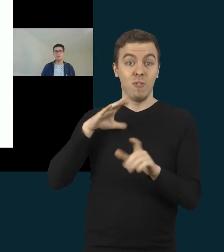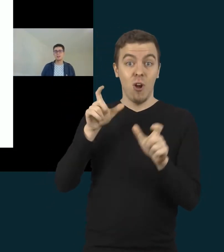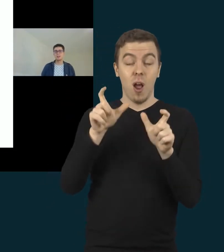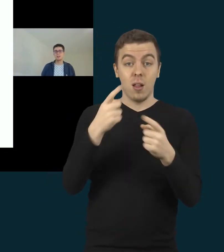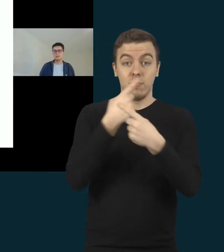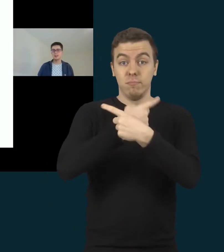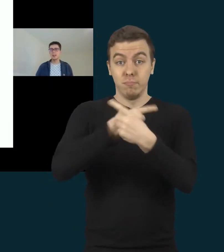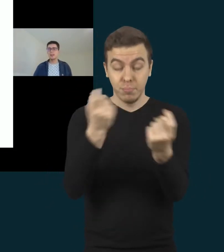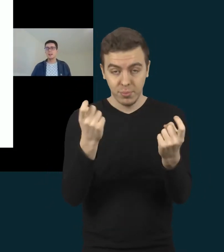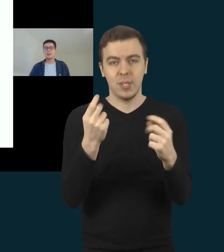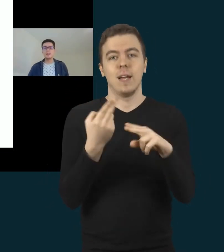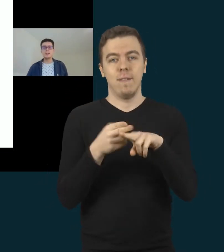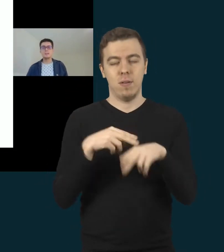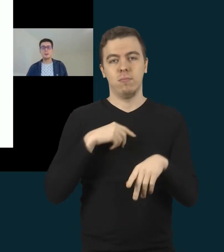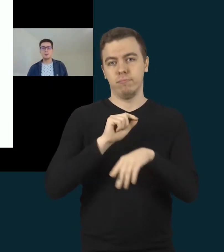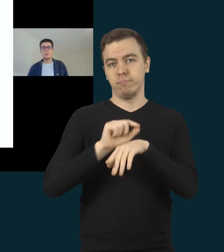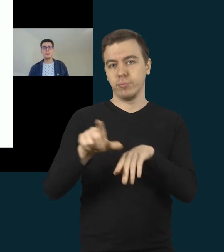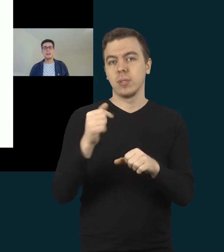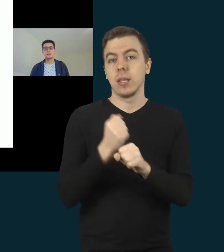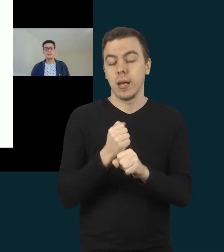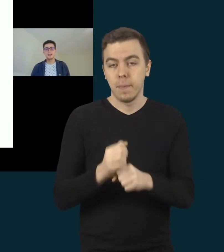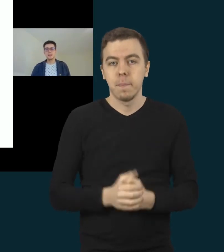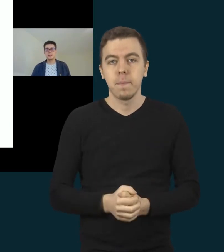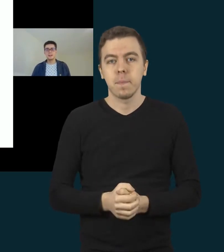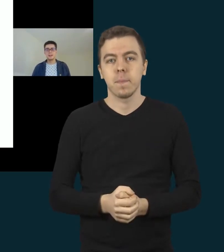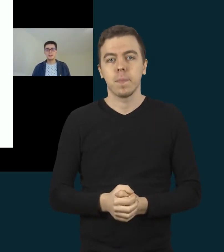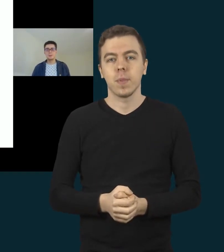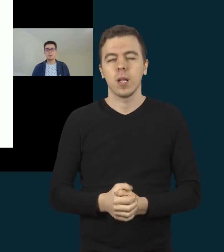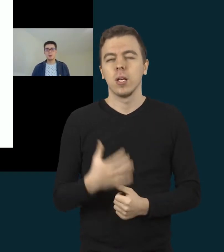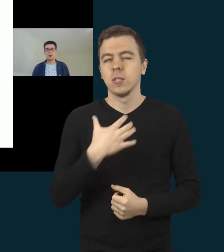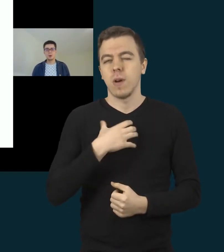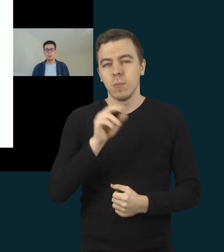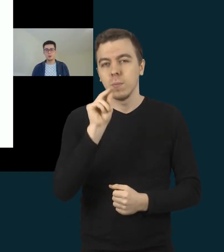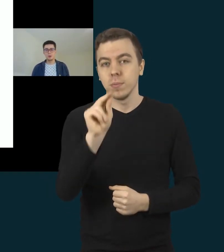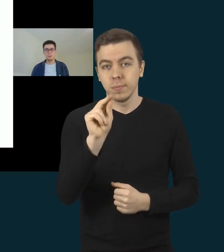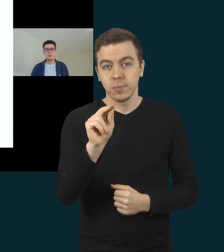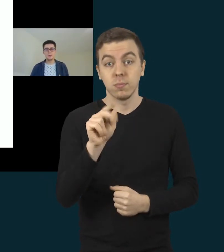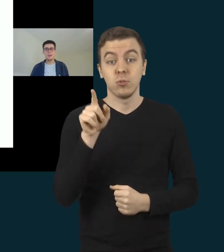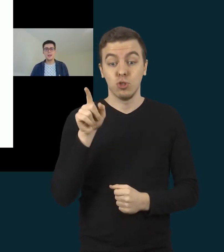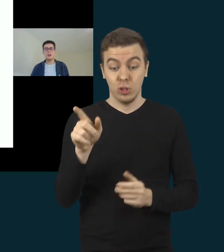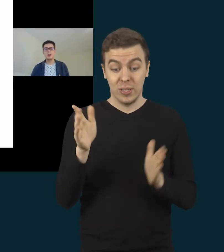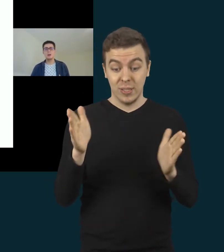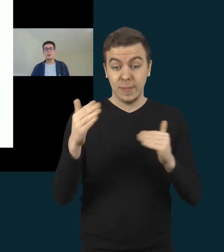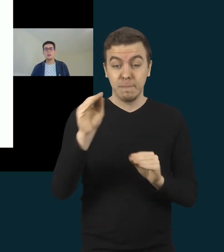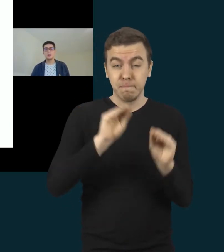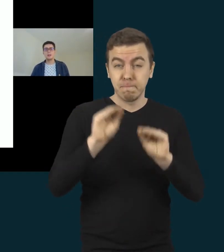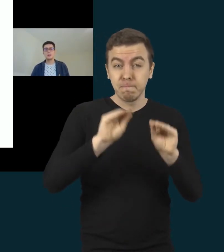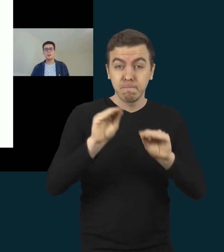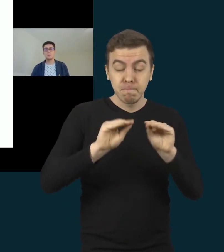karantinas. Ir svarbu paminėti, kad prie šio modelio prisilėjo